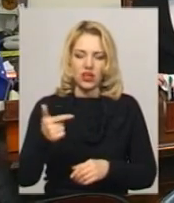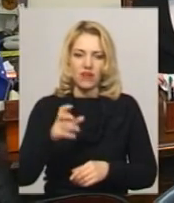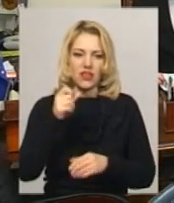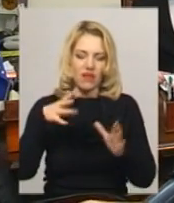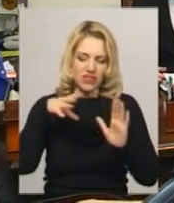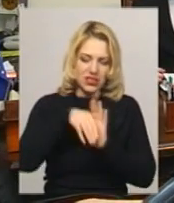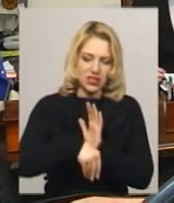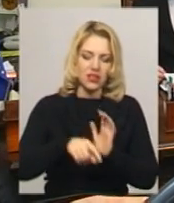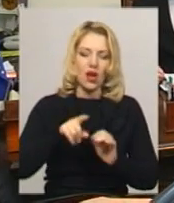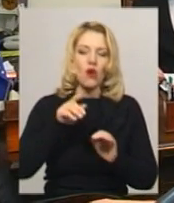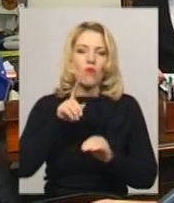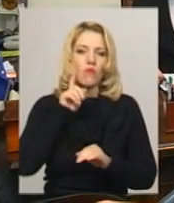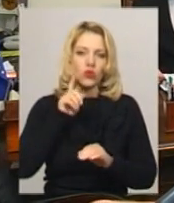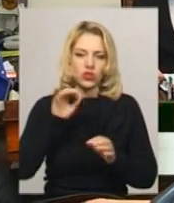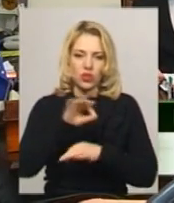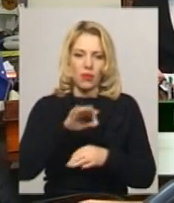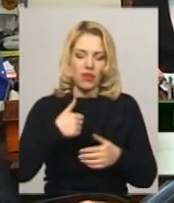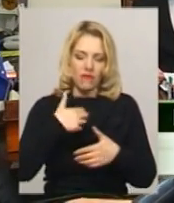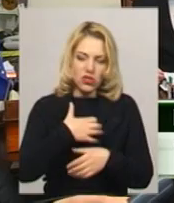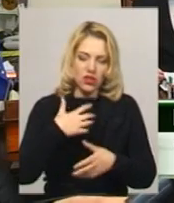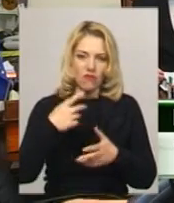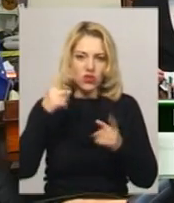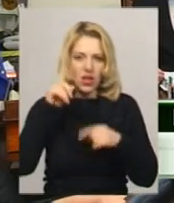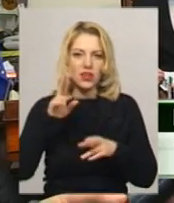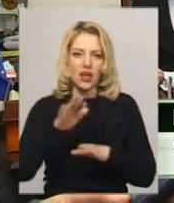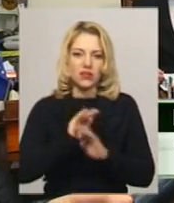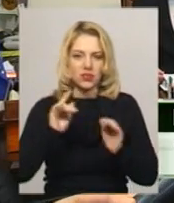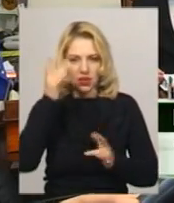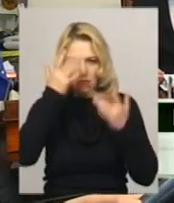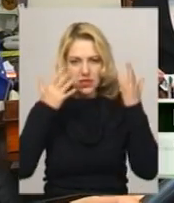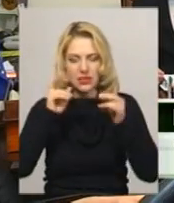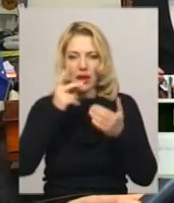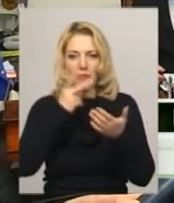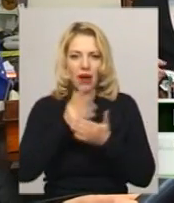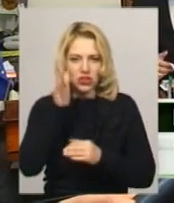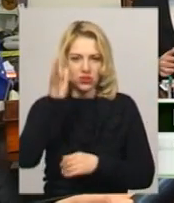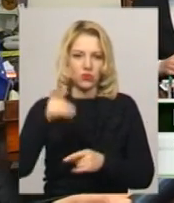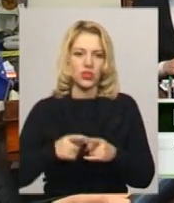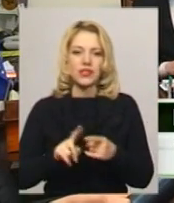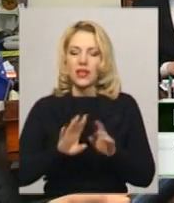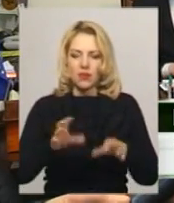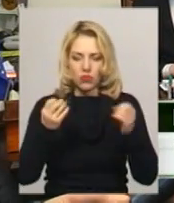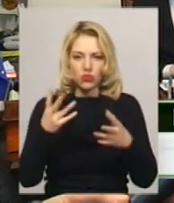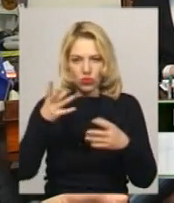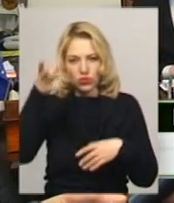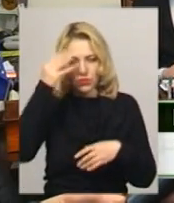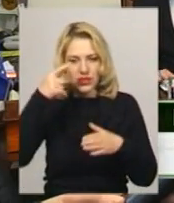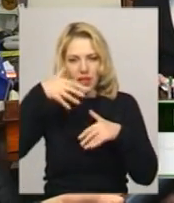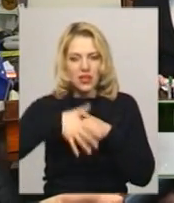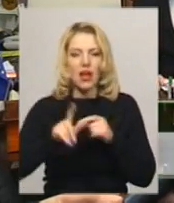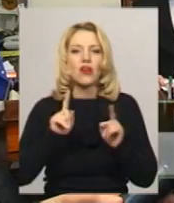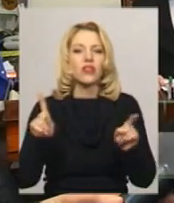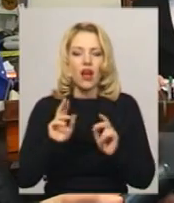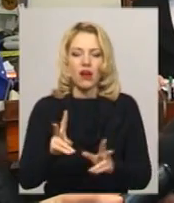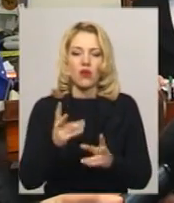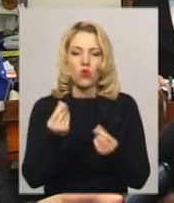важливо, як діти мислять, як би вони бачили використання коштів. Це не тільки є можливість усмислення, що таке гроші, як їх використовувати, але нам